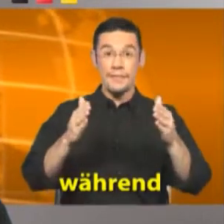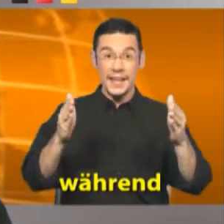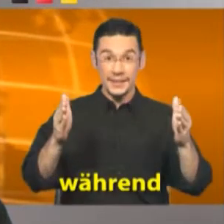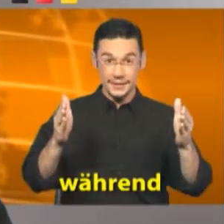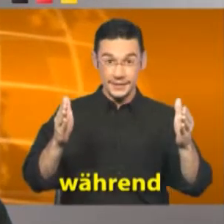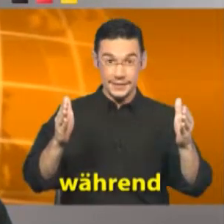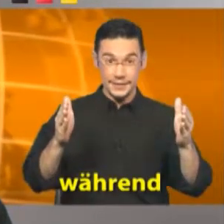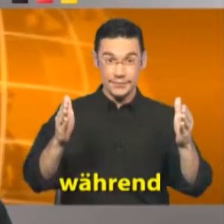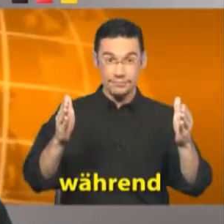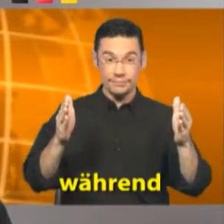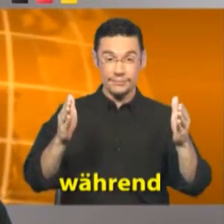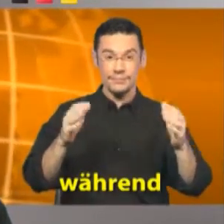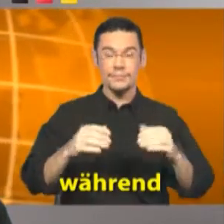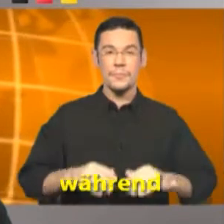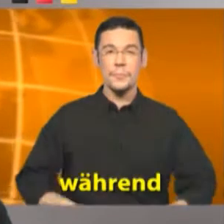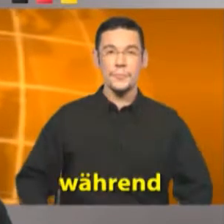Während